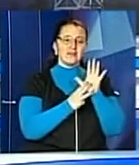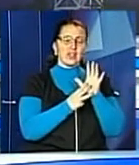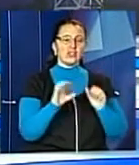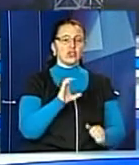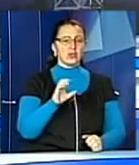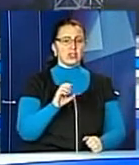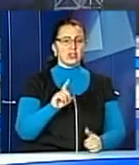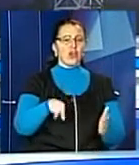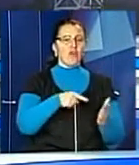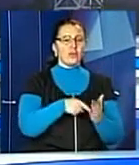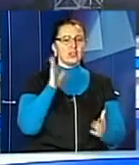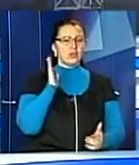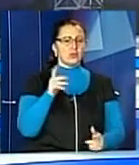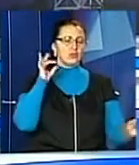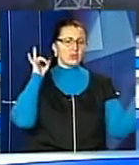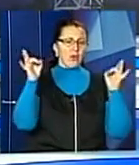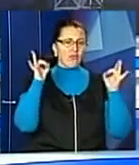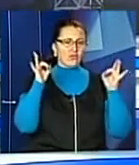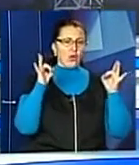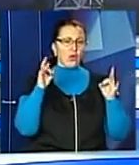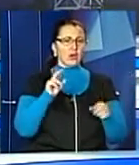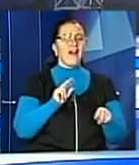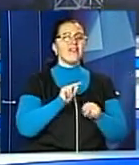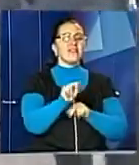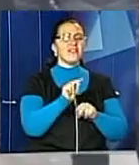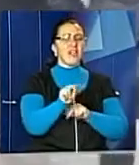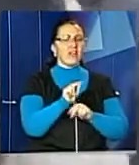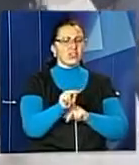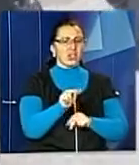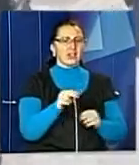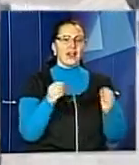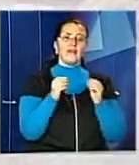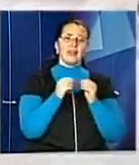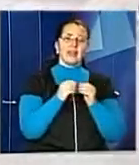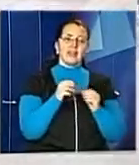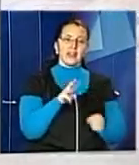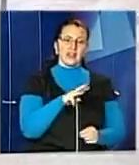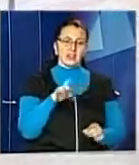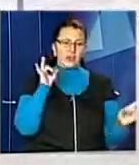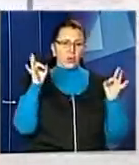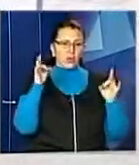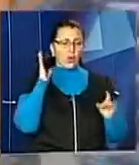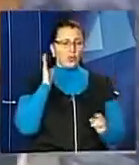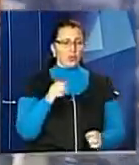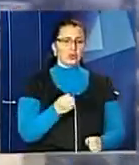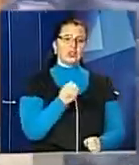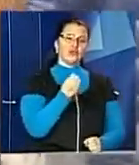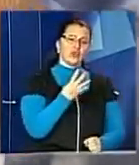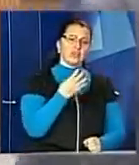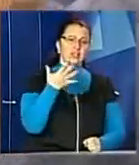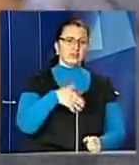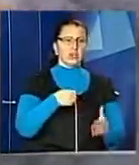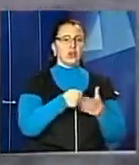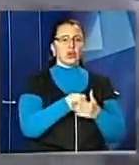в місті звучатимуть сирени. Тривога буде навчальною і триватиме 10 хвилин з 14.50 до 15.00.